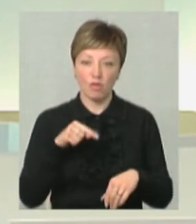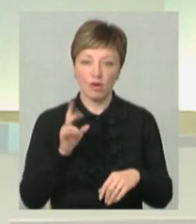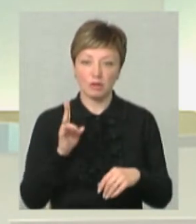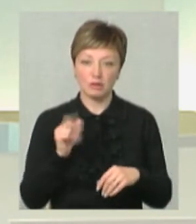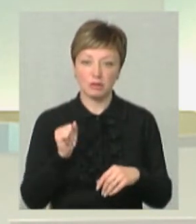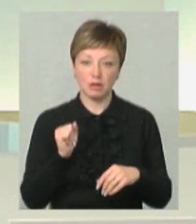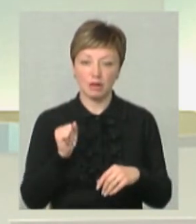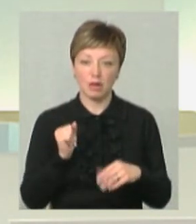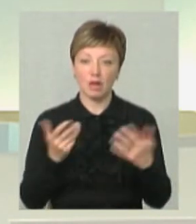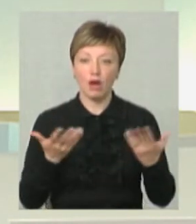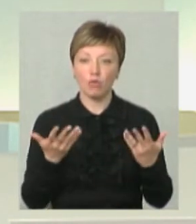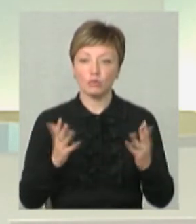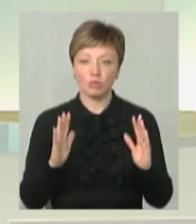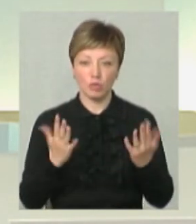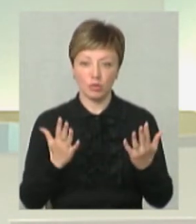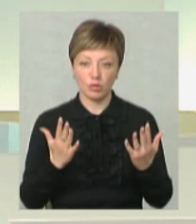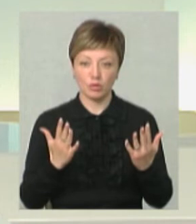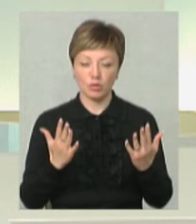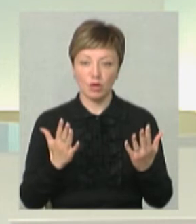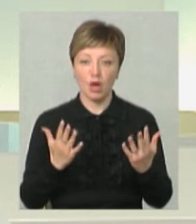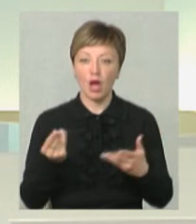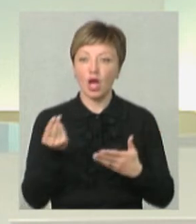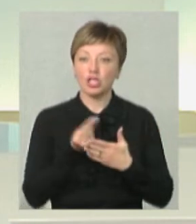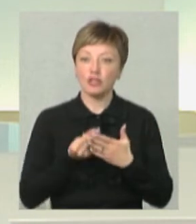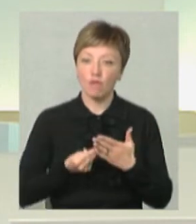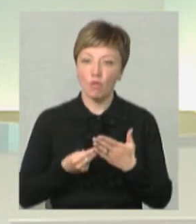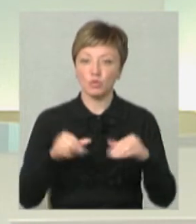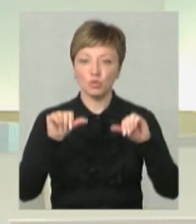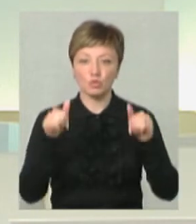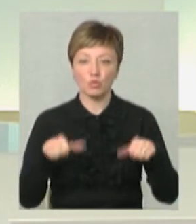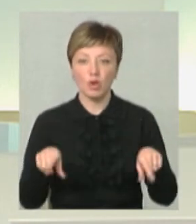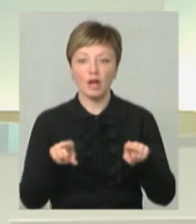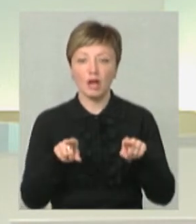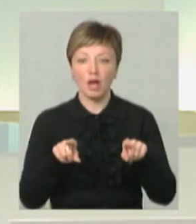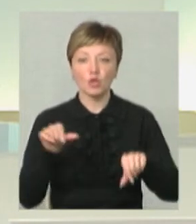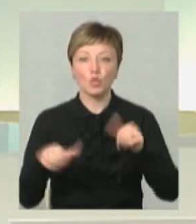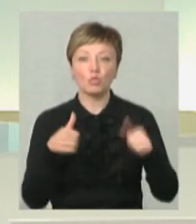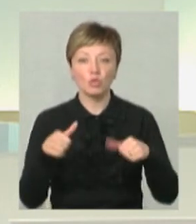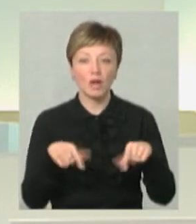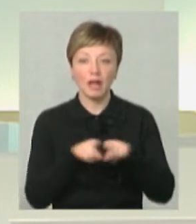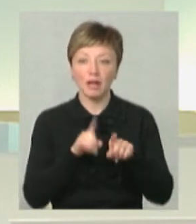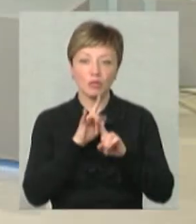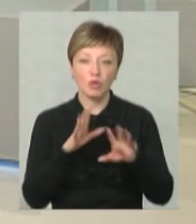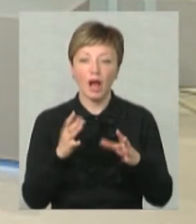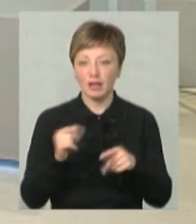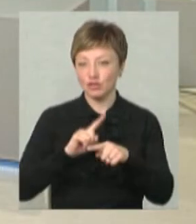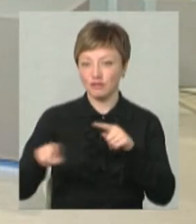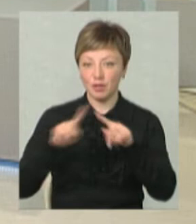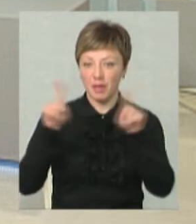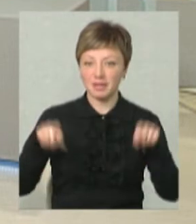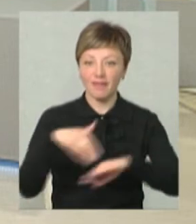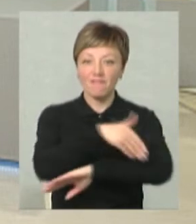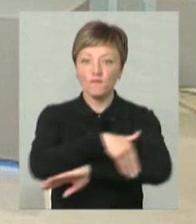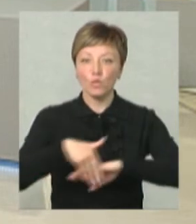на якусь подію. Так, ну, живопис, так, скультура, так, не буде зрозуміло. Ну, тає його природа. Тим більше плакат – це